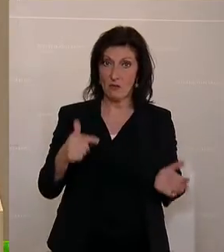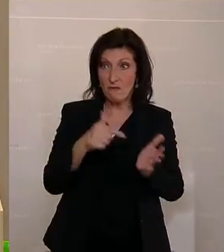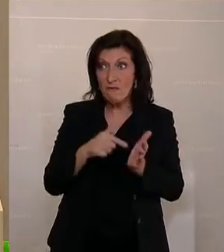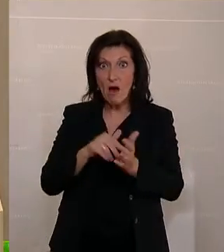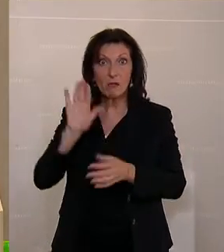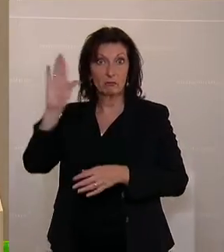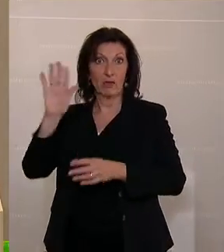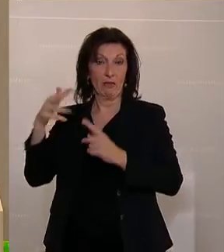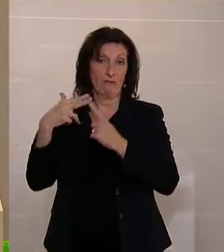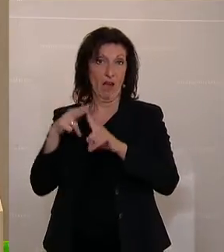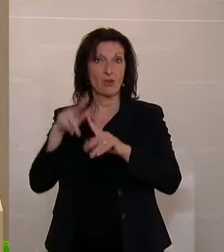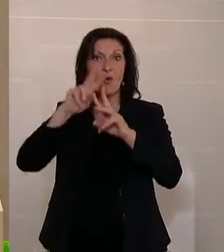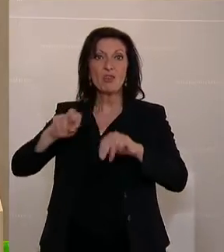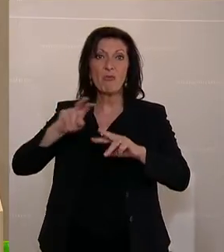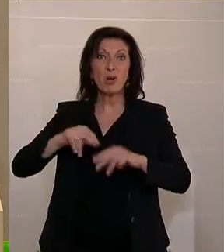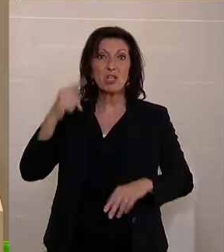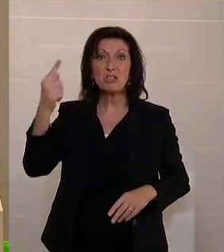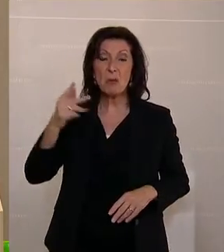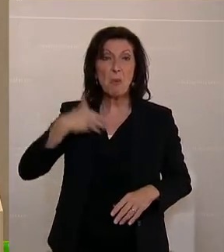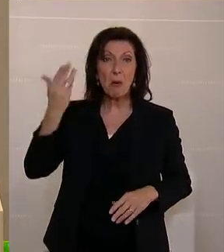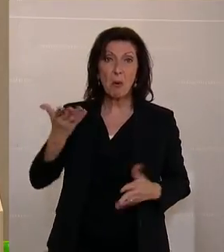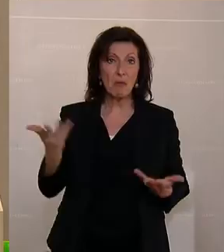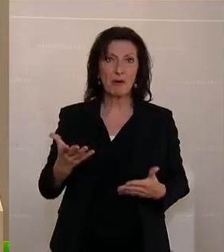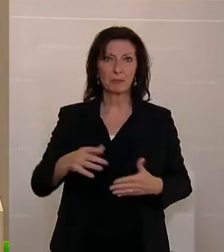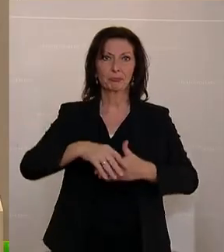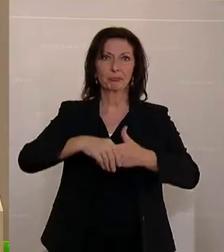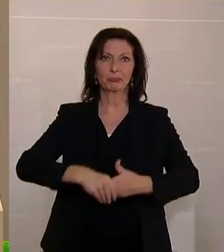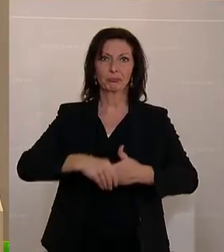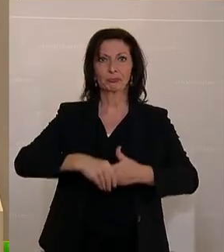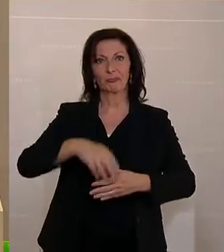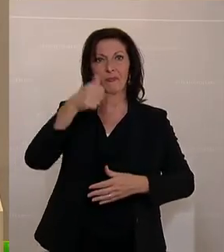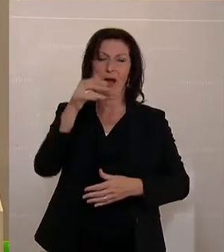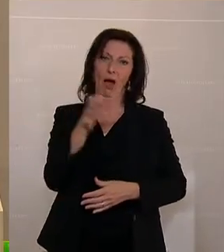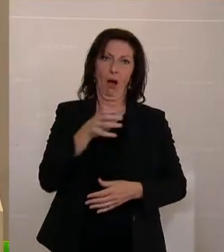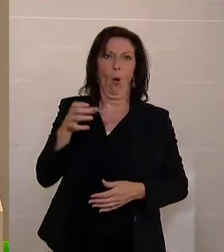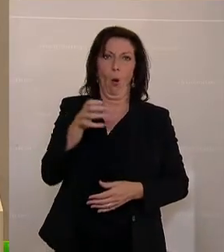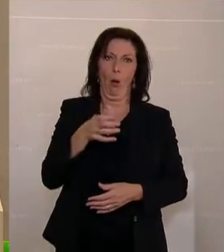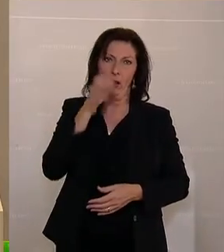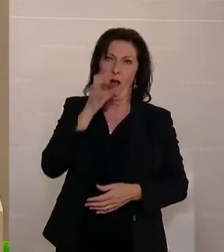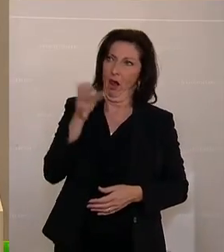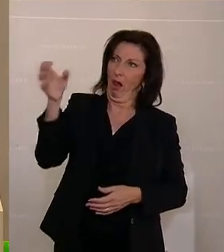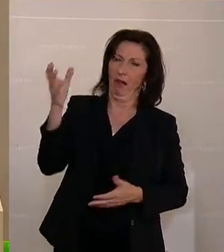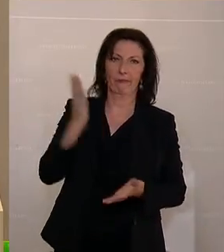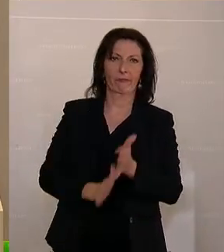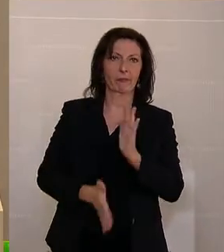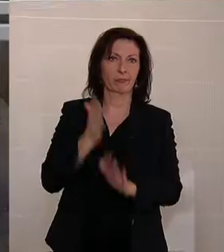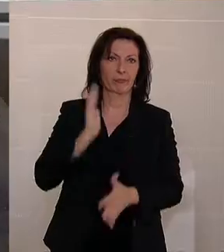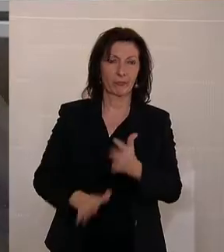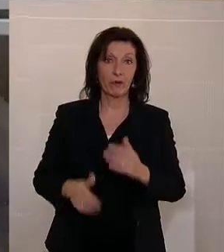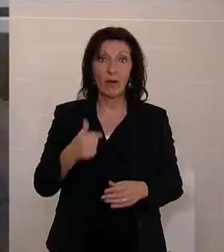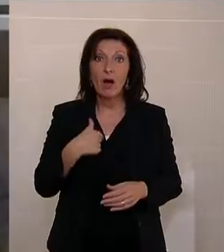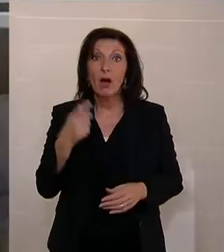selbst hat einen Händedruck bekommen und einen Mojito spendiert bekommen. Und ich wünsche mir, zukünftig so viel